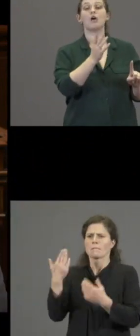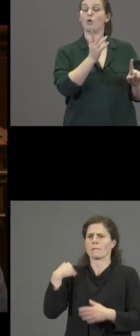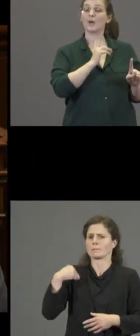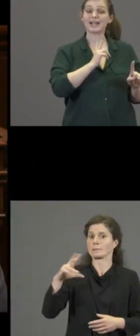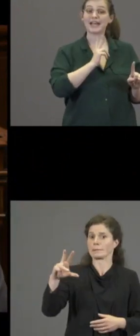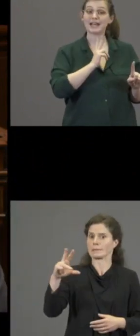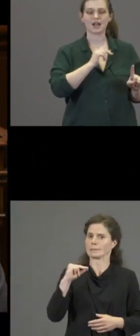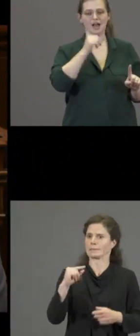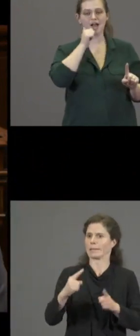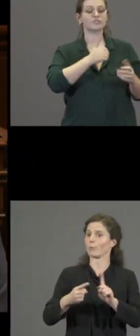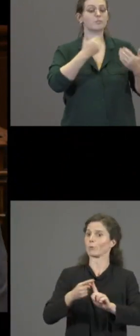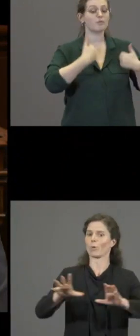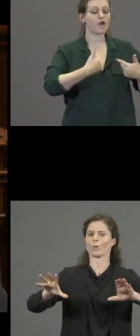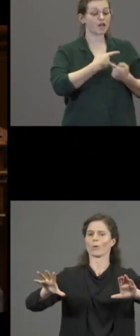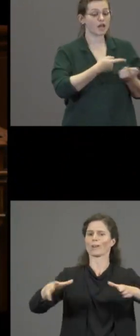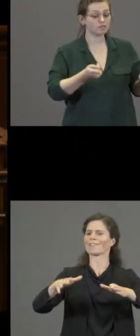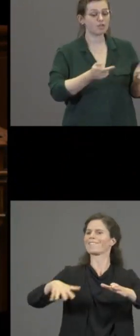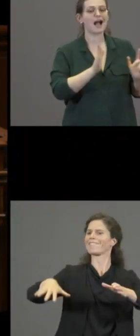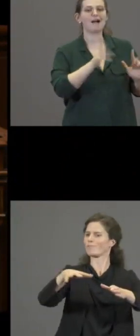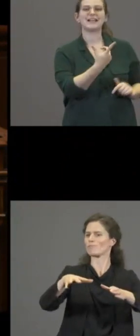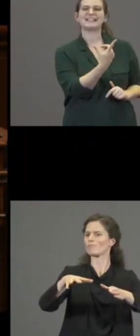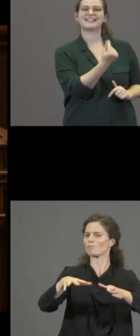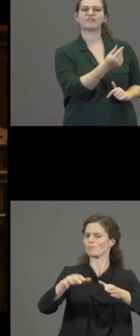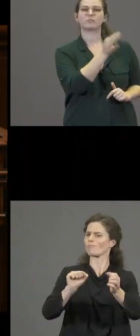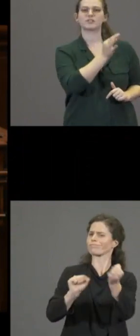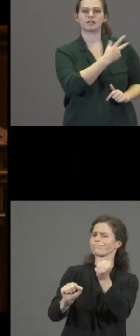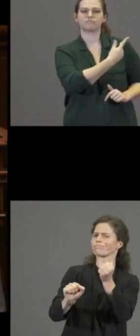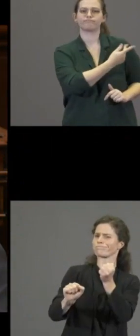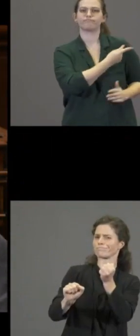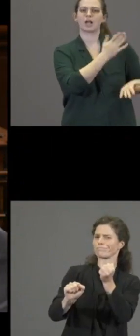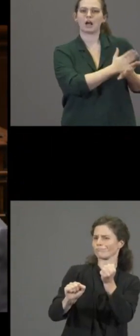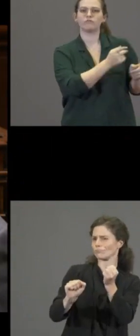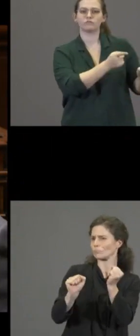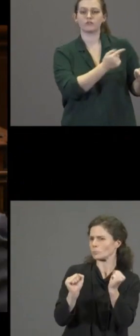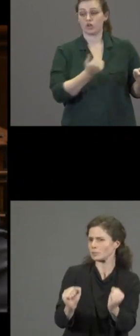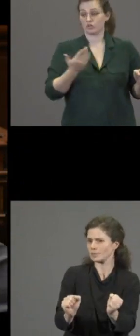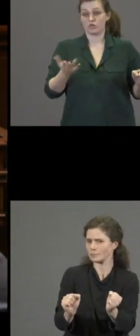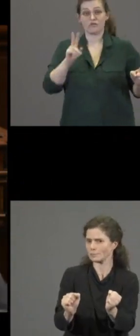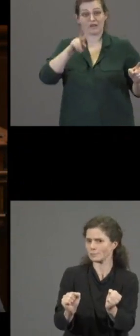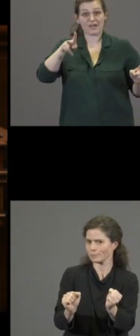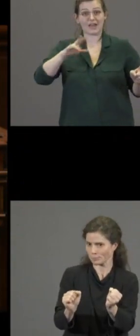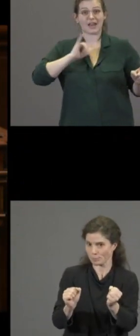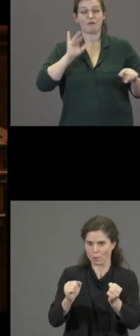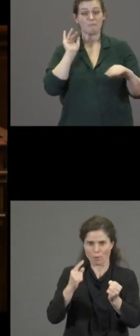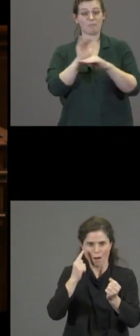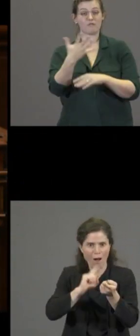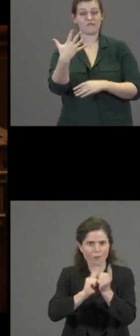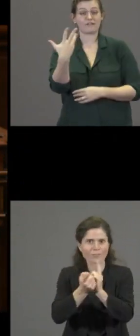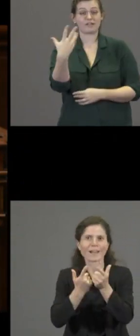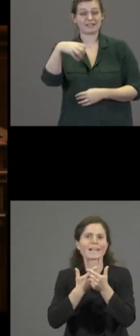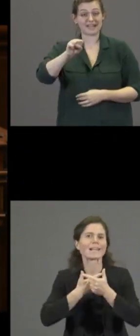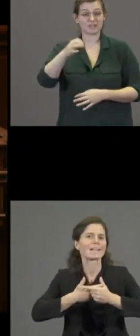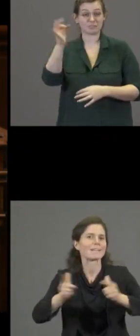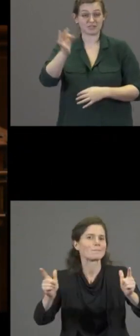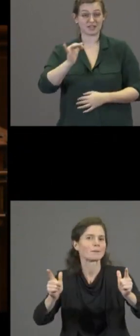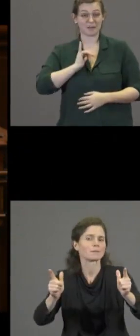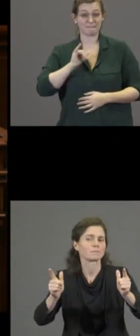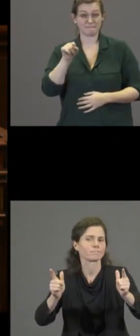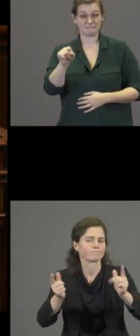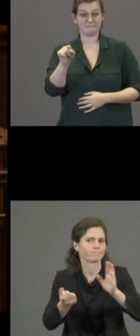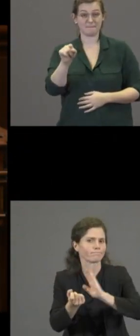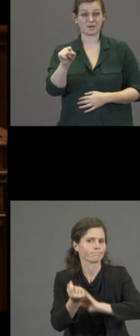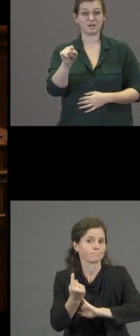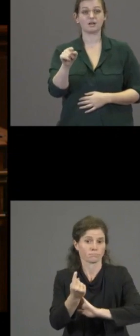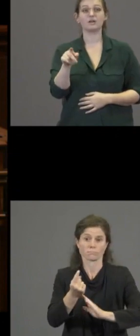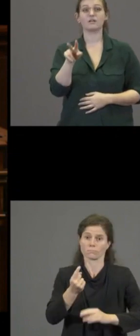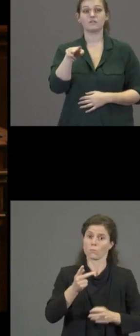gevaccineerden bij onze bevolking. In West-Vlaanderen zitten we met meer dan 95%. En we hebben het grootste aantal besmetting.